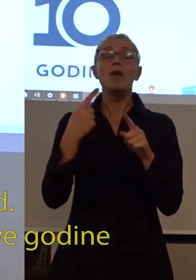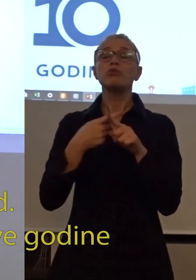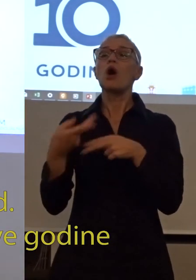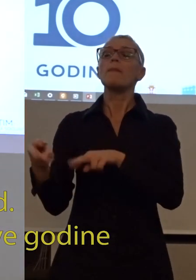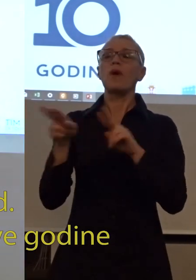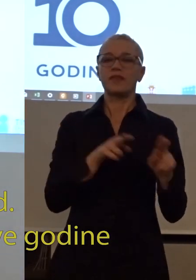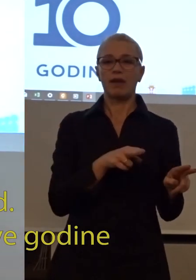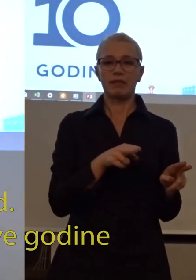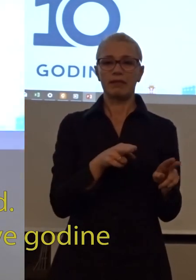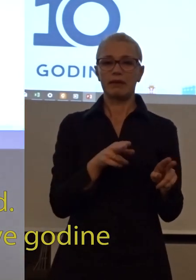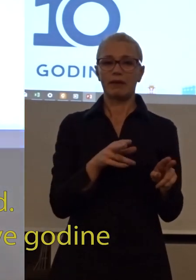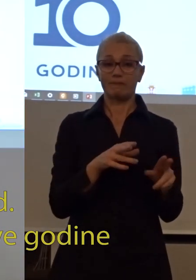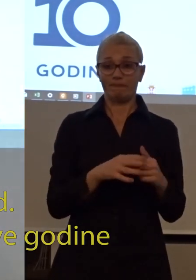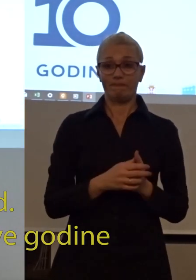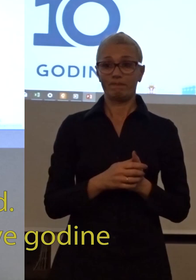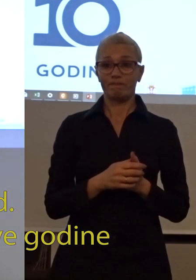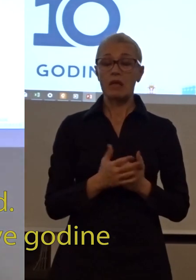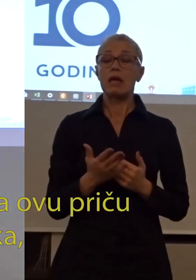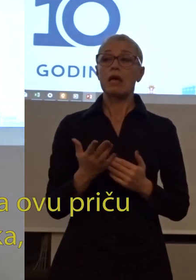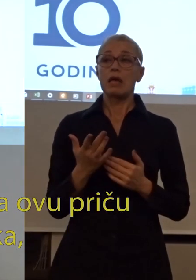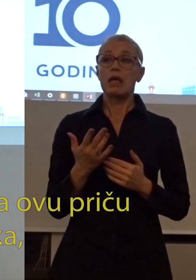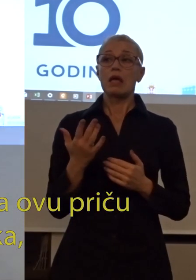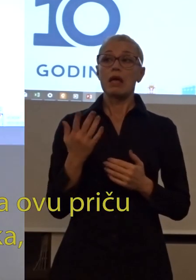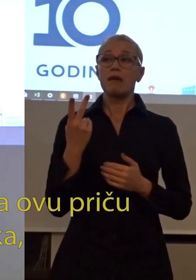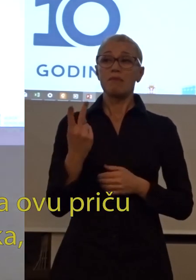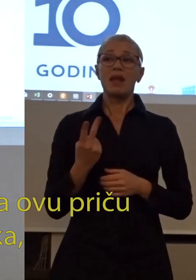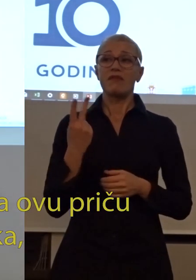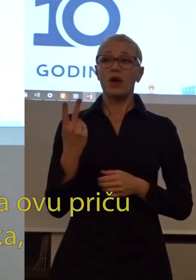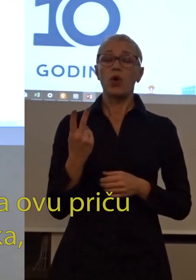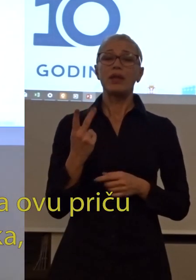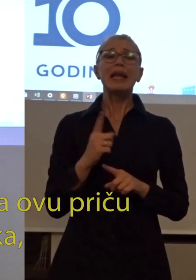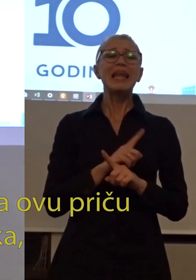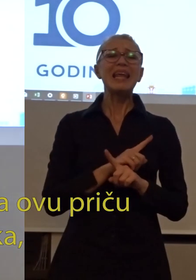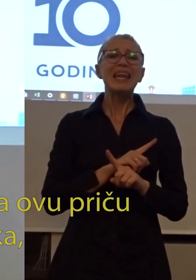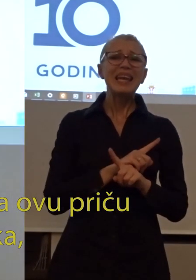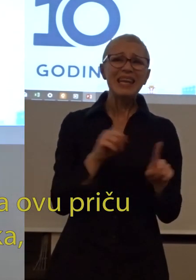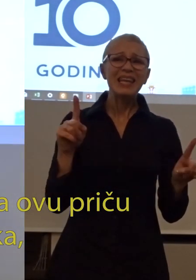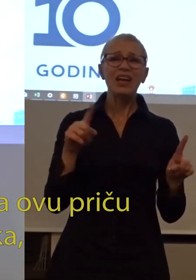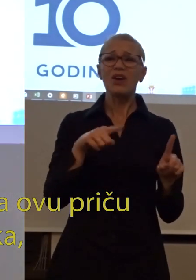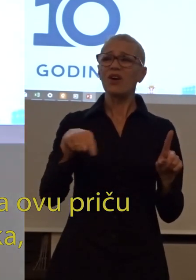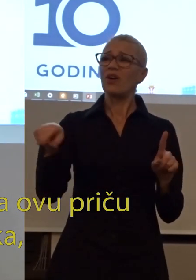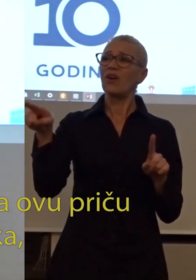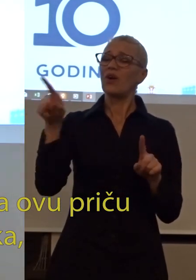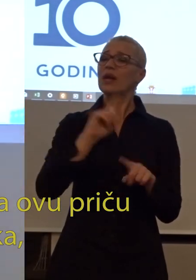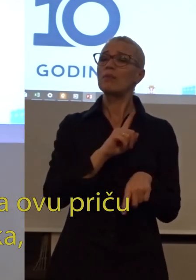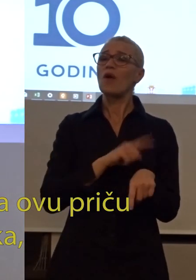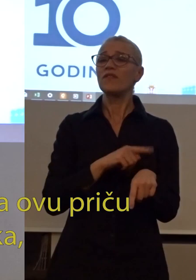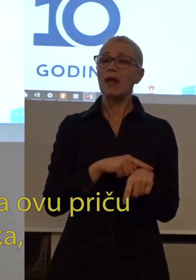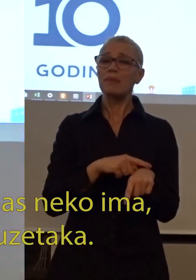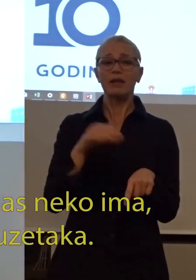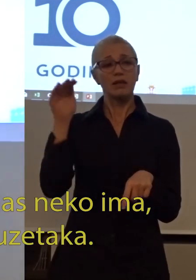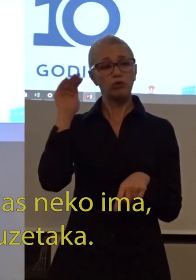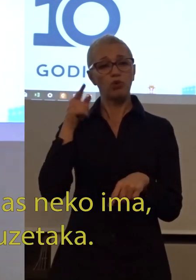I na kraju, negde pre dve godine niko nije imao vremena za ovu priču bivših